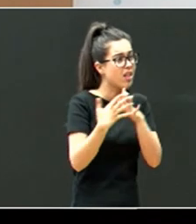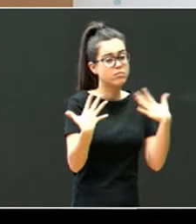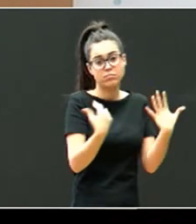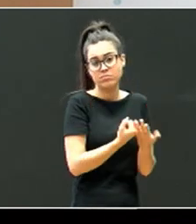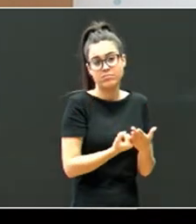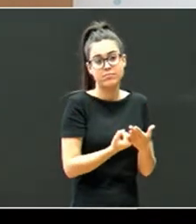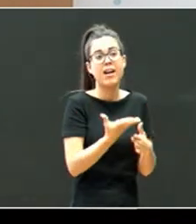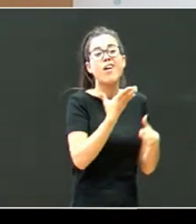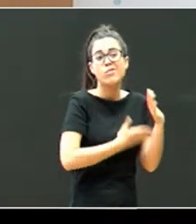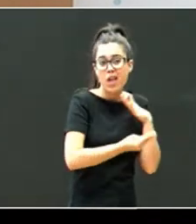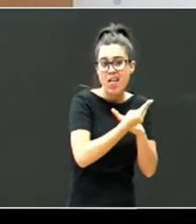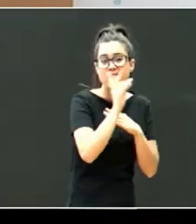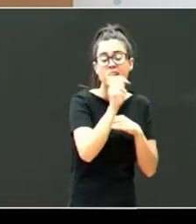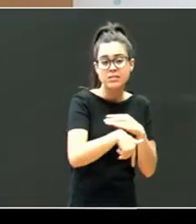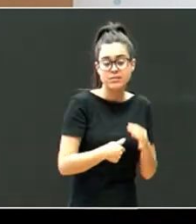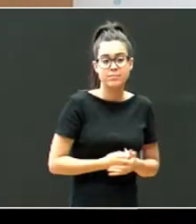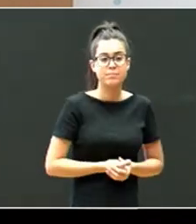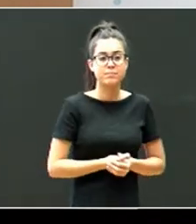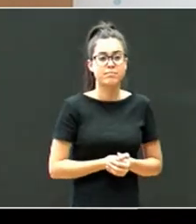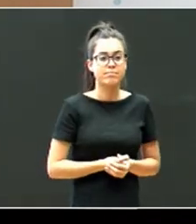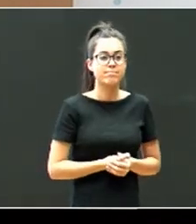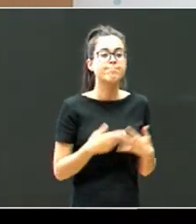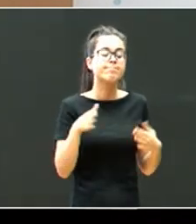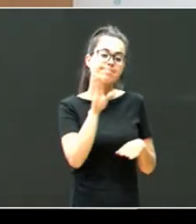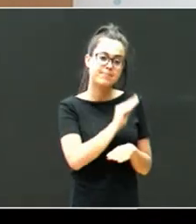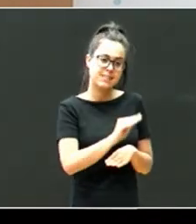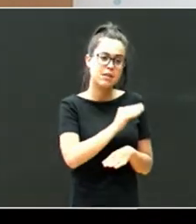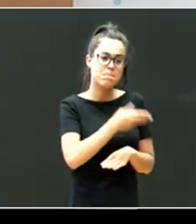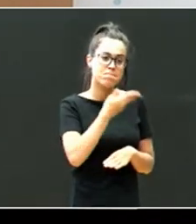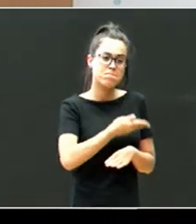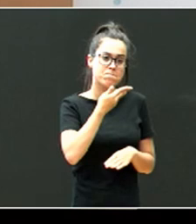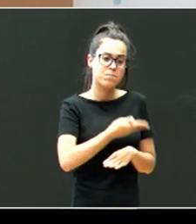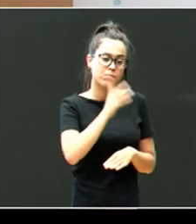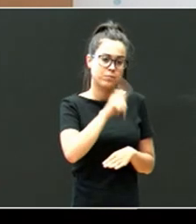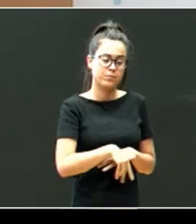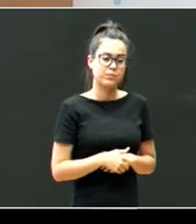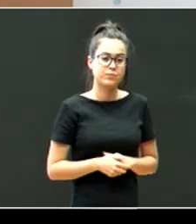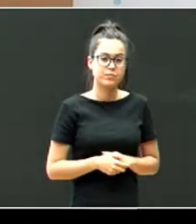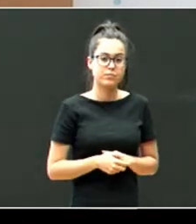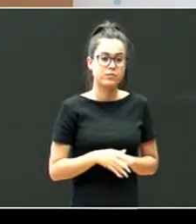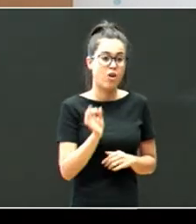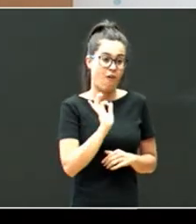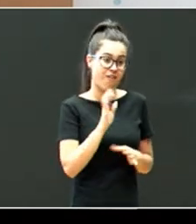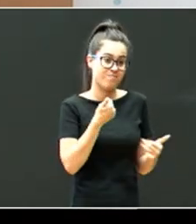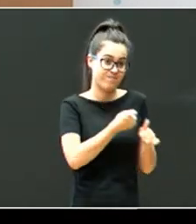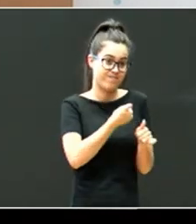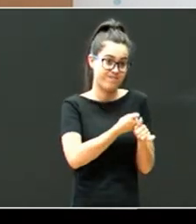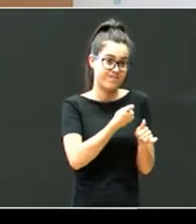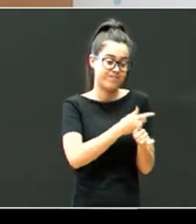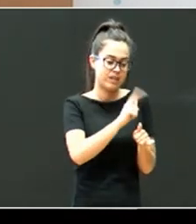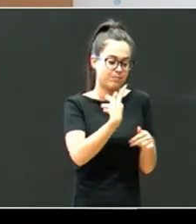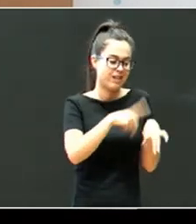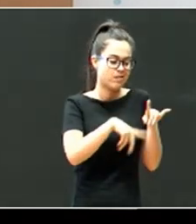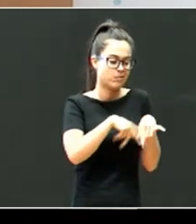Aordunaldia, eta noski, zaintza, zaintza, eta atxikimendua, zenolako